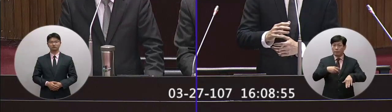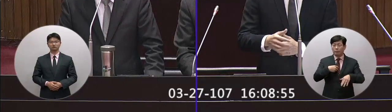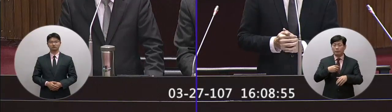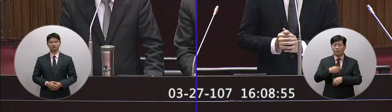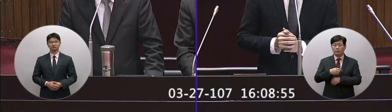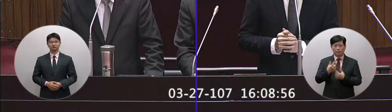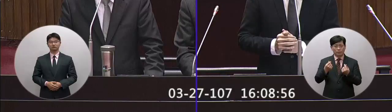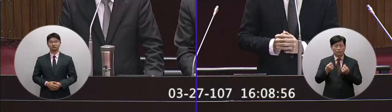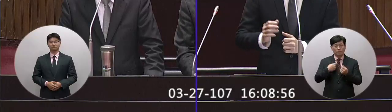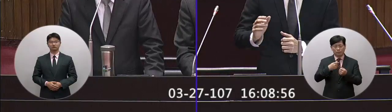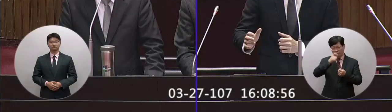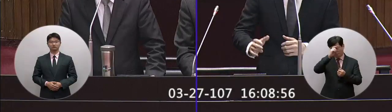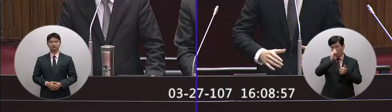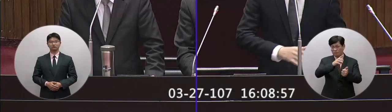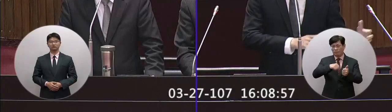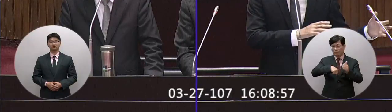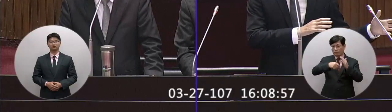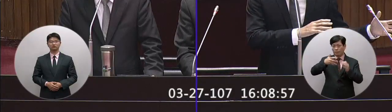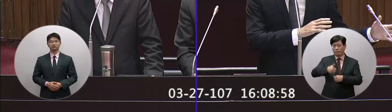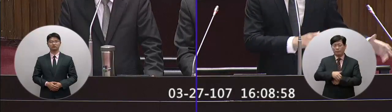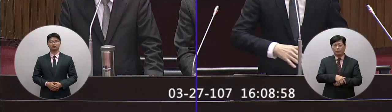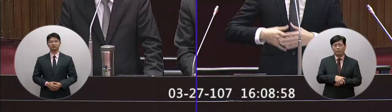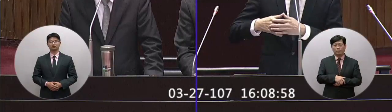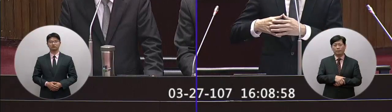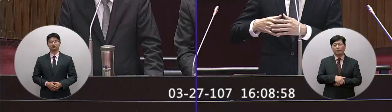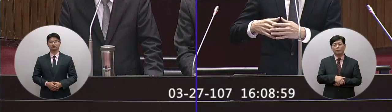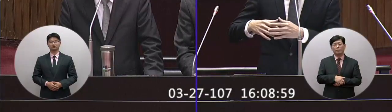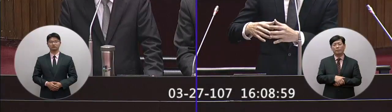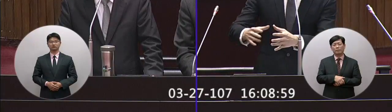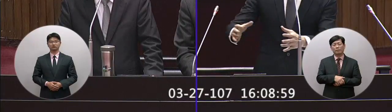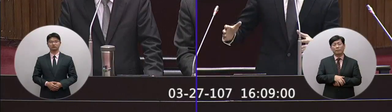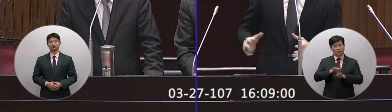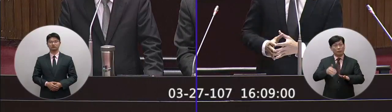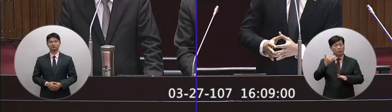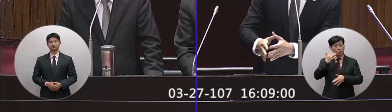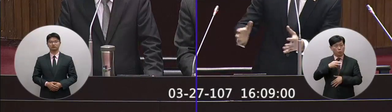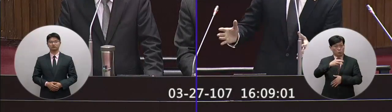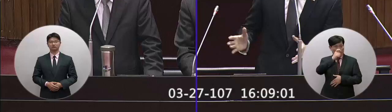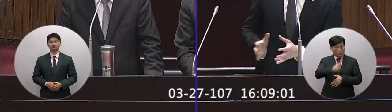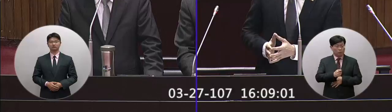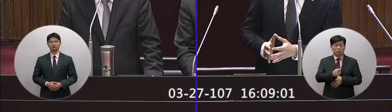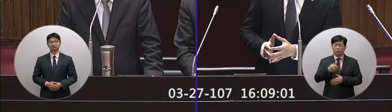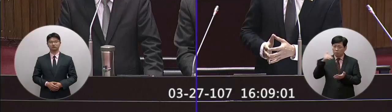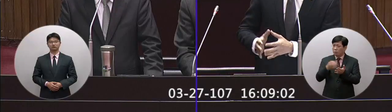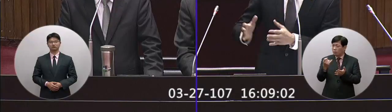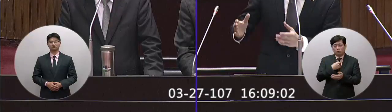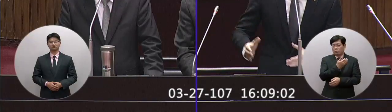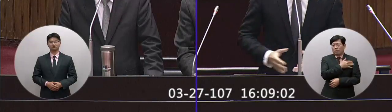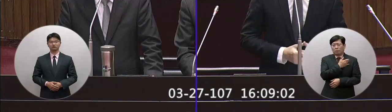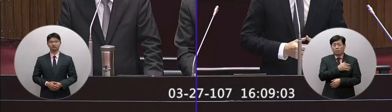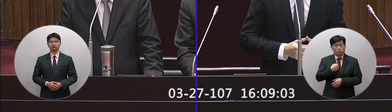另外一方面也要提醒就是說我們這個現在有這個三百億不管說商務要多少錢